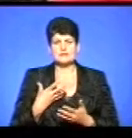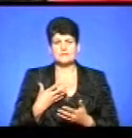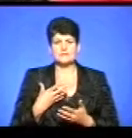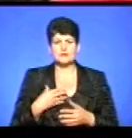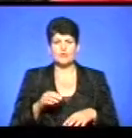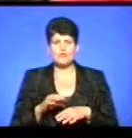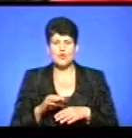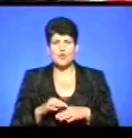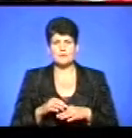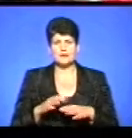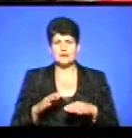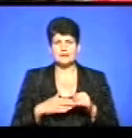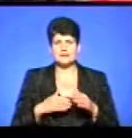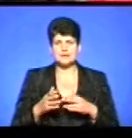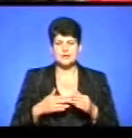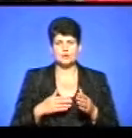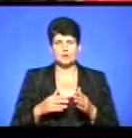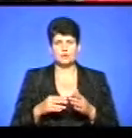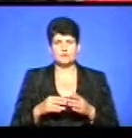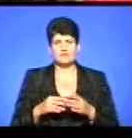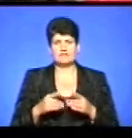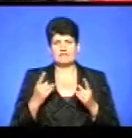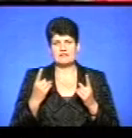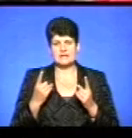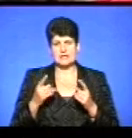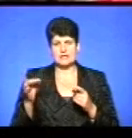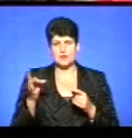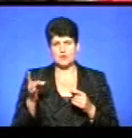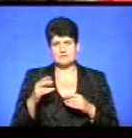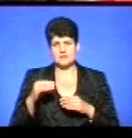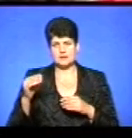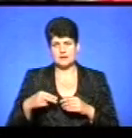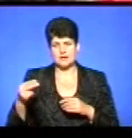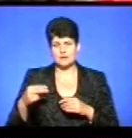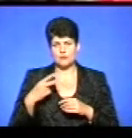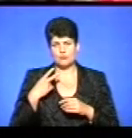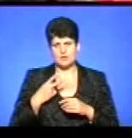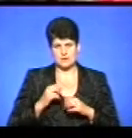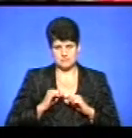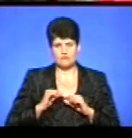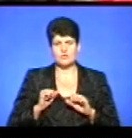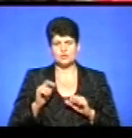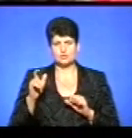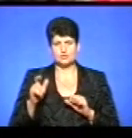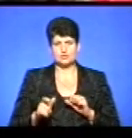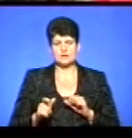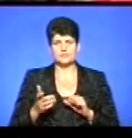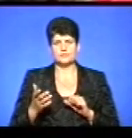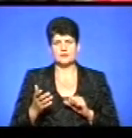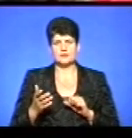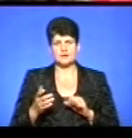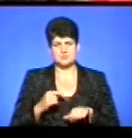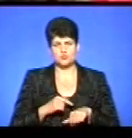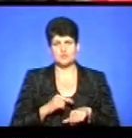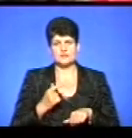хвороб, тіобудова. Наприклад, великий розмір літер показує певну особі людину, екстраверта, який впевно